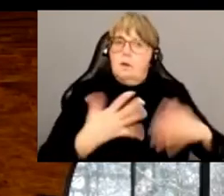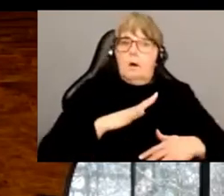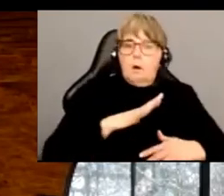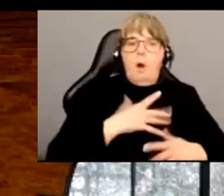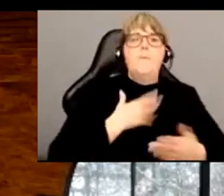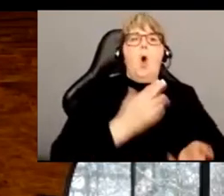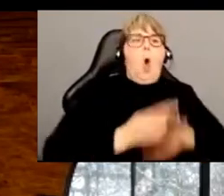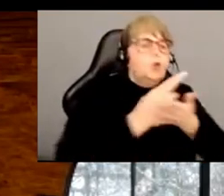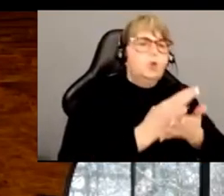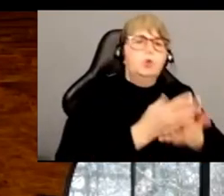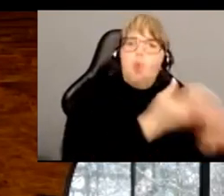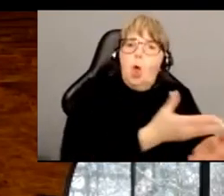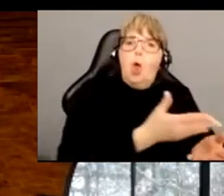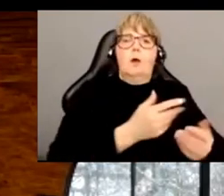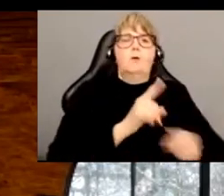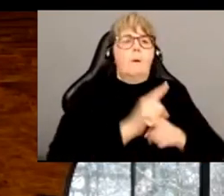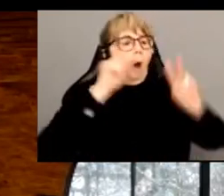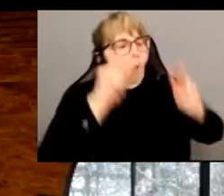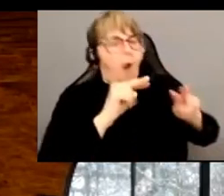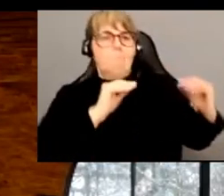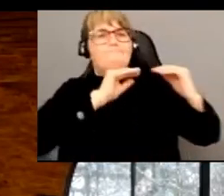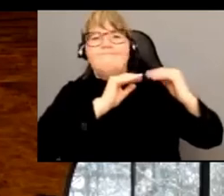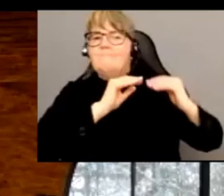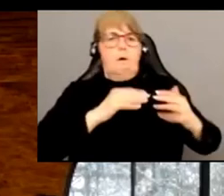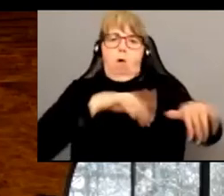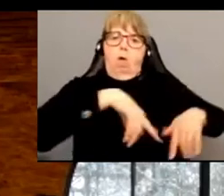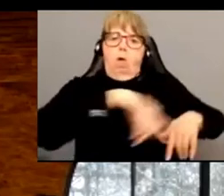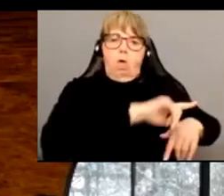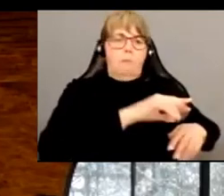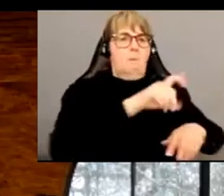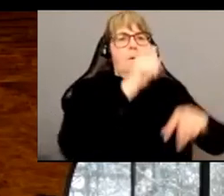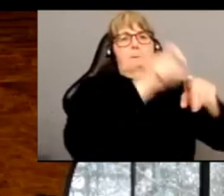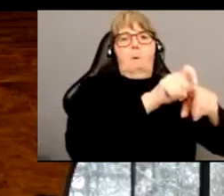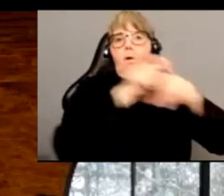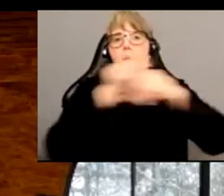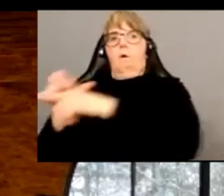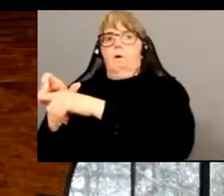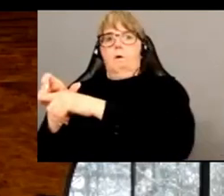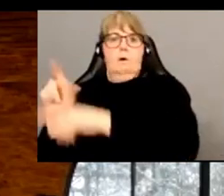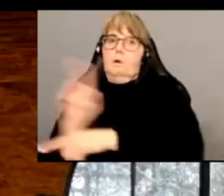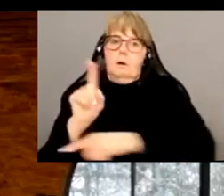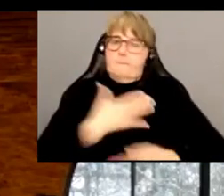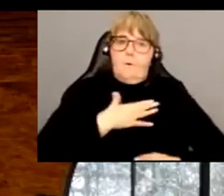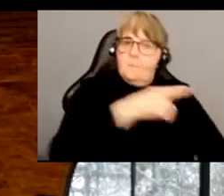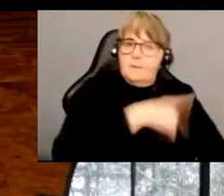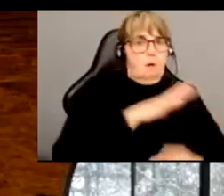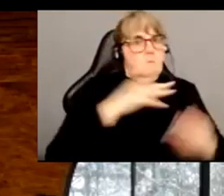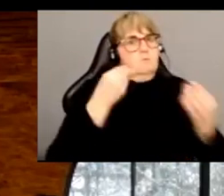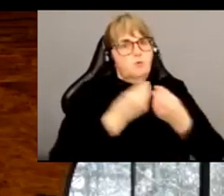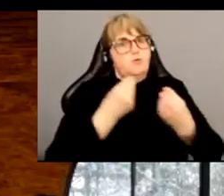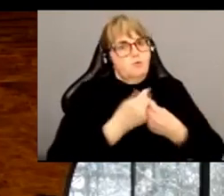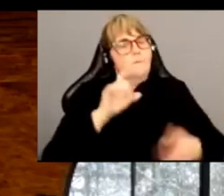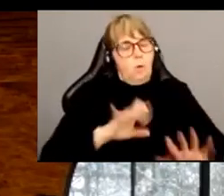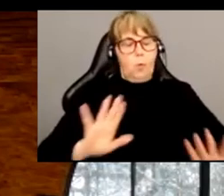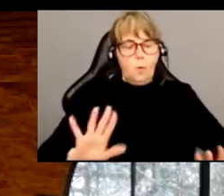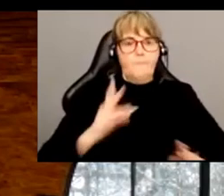ressources dans notre société, avoir accès à la même considération puis de pouvoir, justement, profiter de la vie au même titre que les autres. Donc, il y encore beaucoup